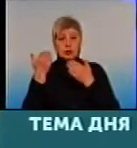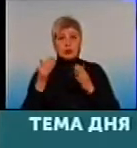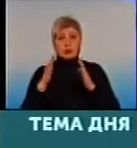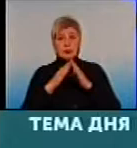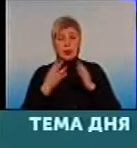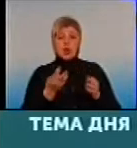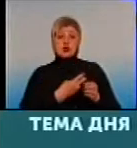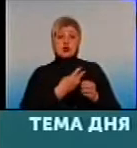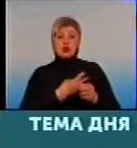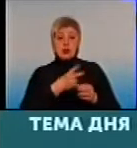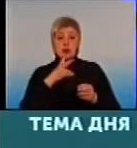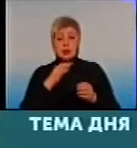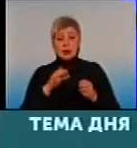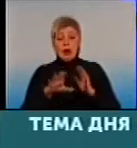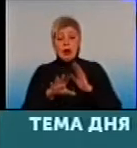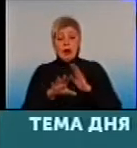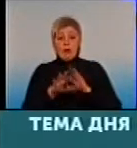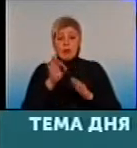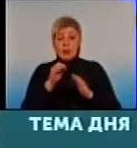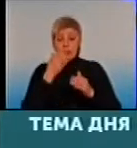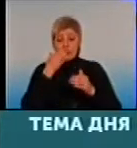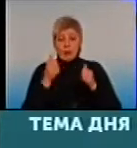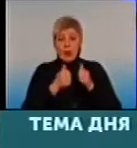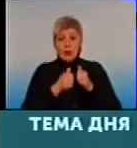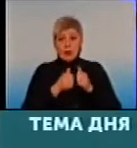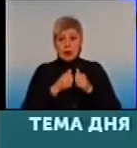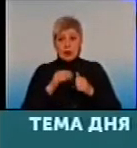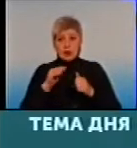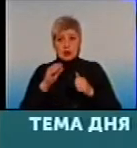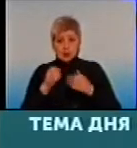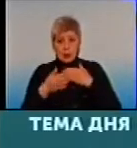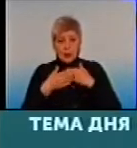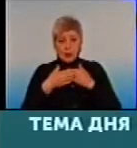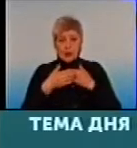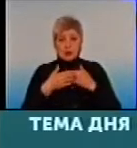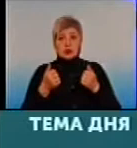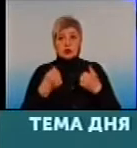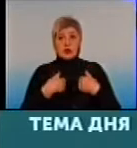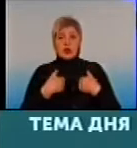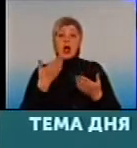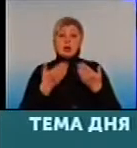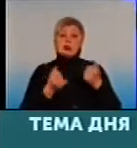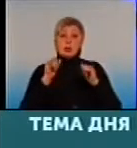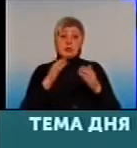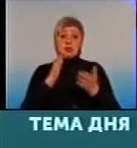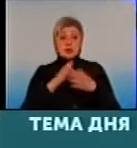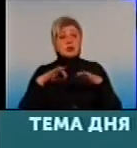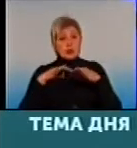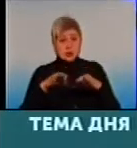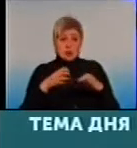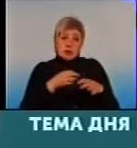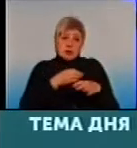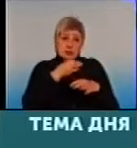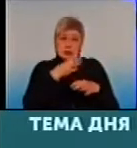Поэтому, желательно, все-таки там поближе. Ну, якщо у вас є транспорт, то вопросов нет, то, пожалуйста, выбирайте доктора, который вас устроит.